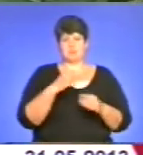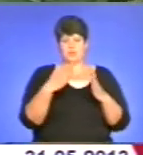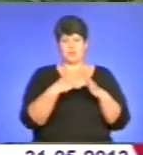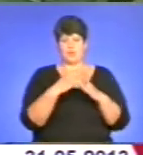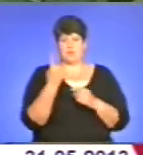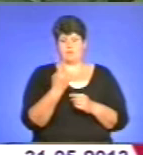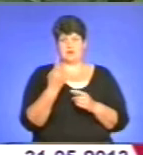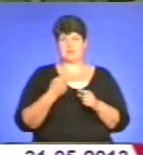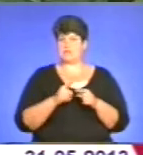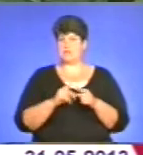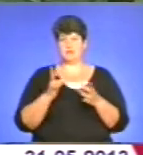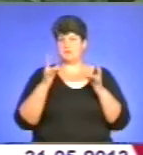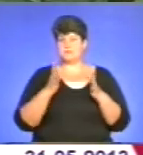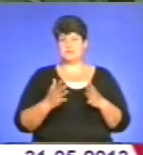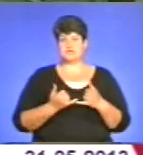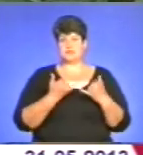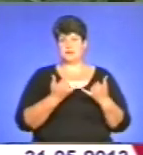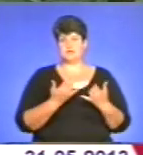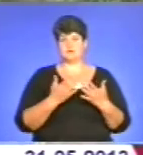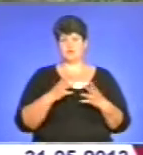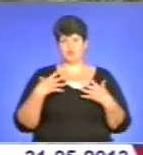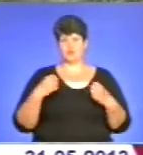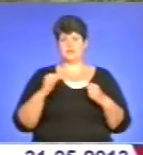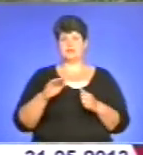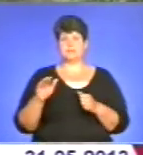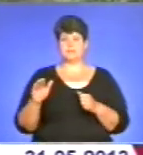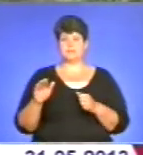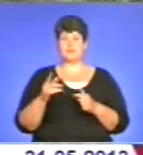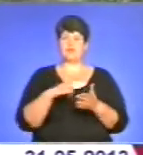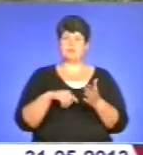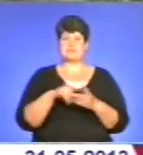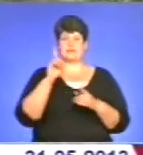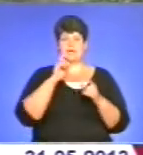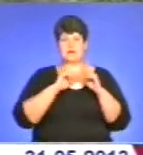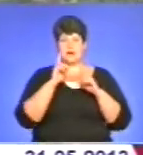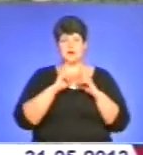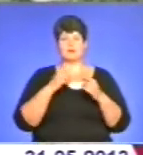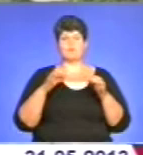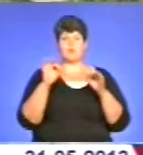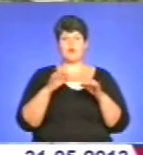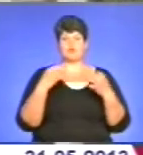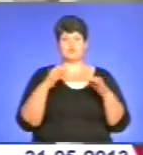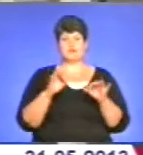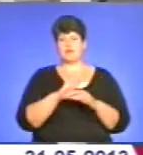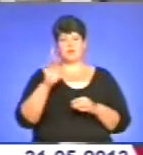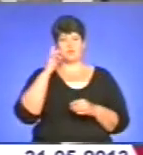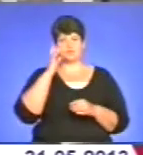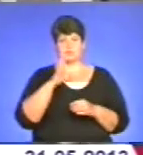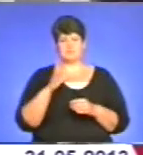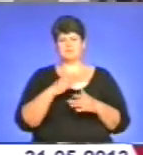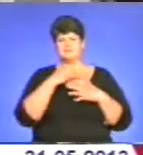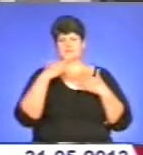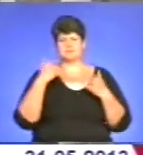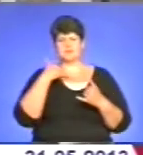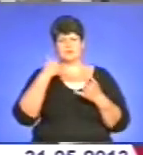деяку небезпеку для життя і здоров'я цієї дитини. Та у міській раді про дозвілля дітей шкільного віку не подбали, попри численні